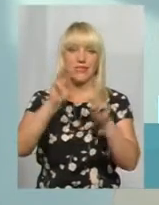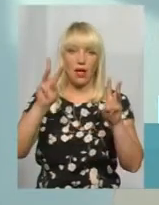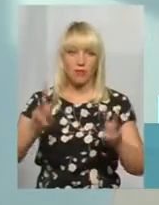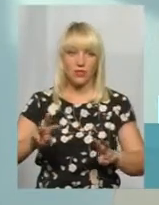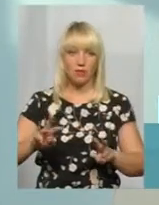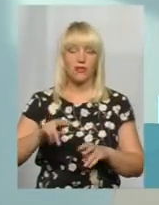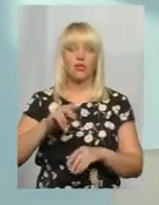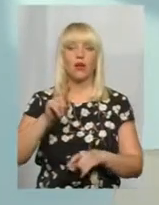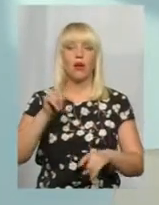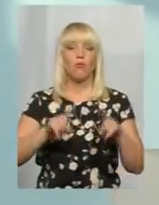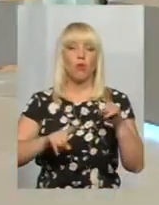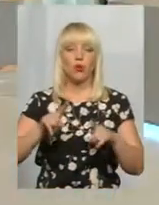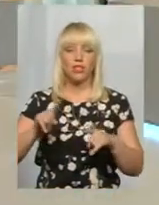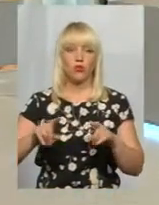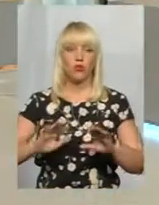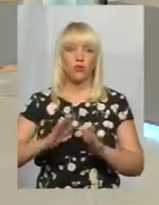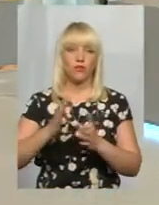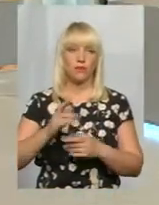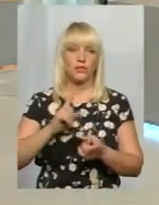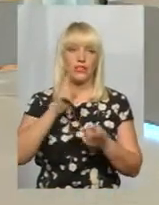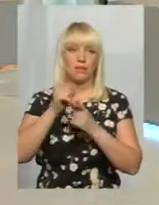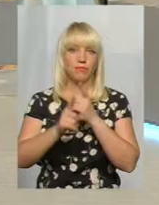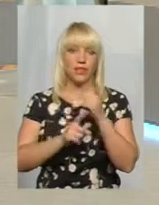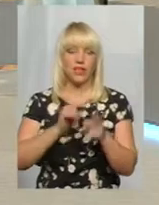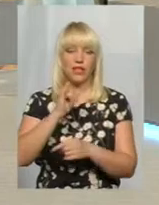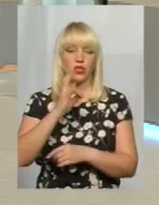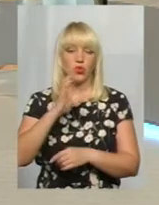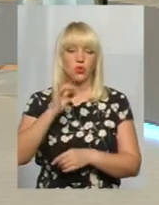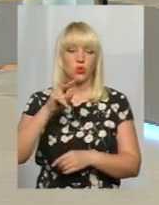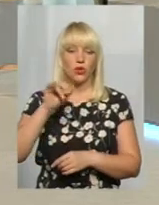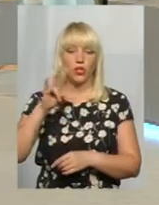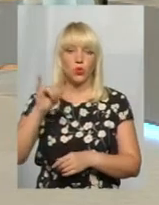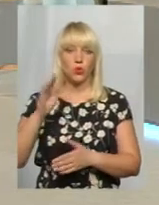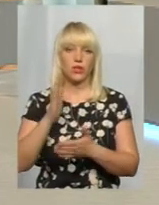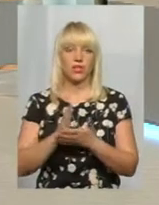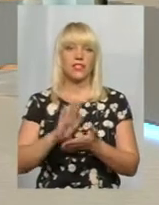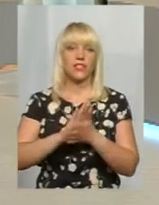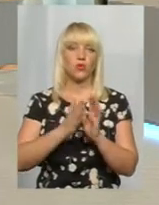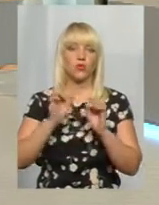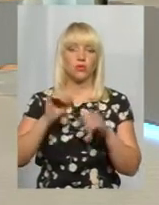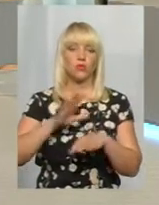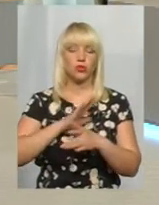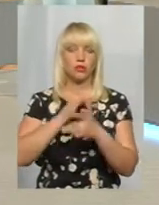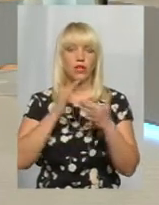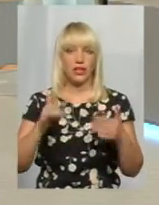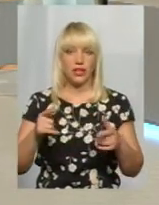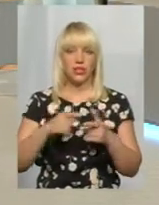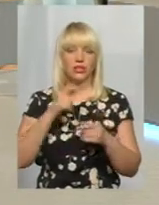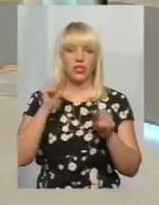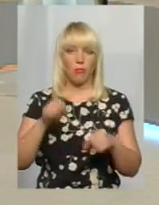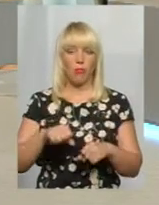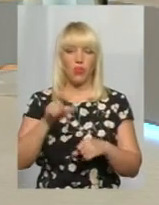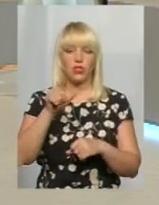поодинокі випадки заміни інсулінів є. Ситуації можуть бути різні. Чи може, в принципі, пацієнт, який